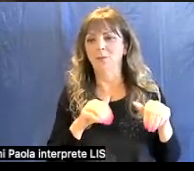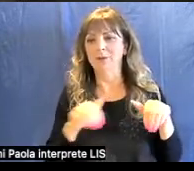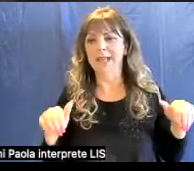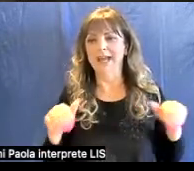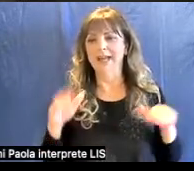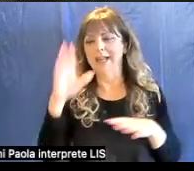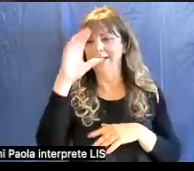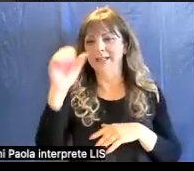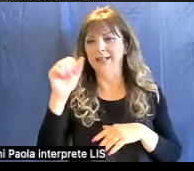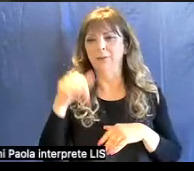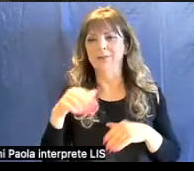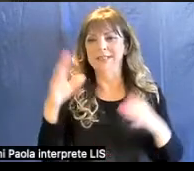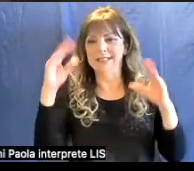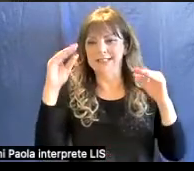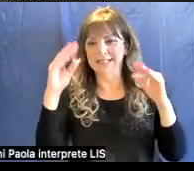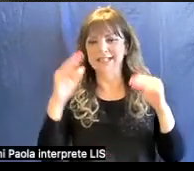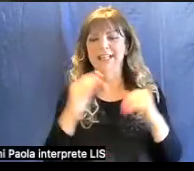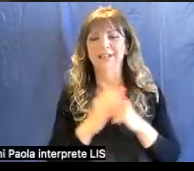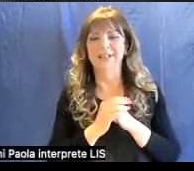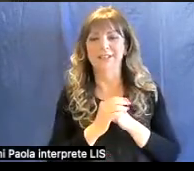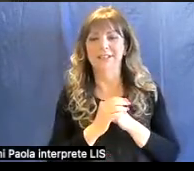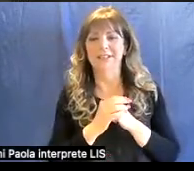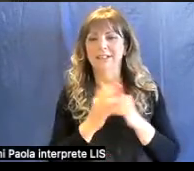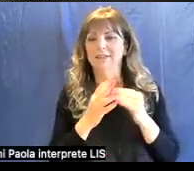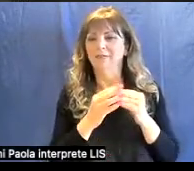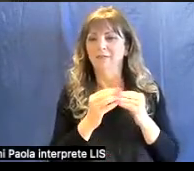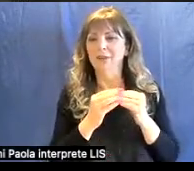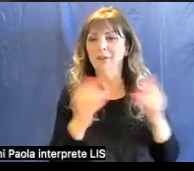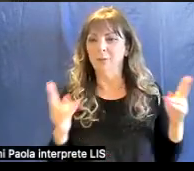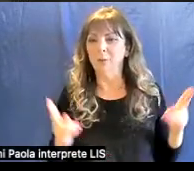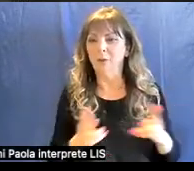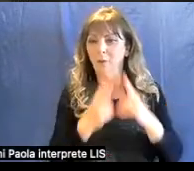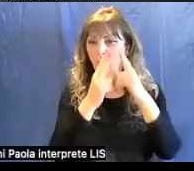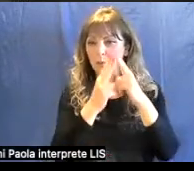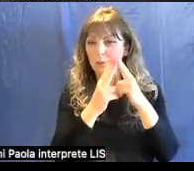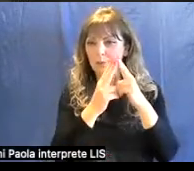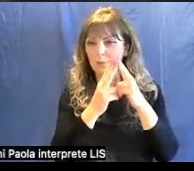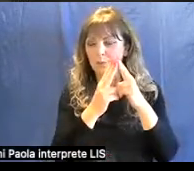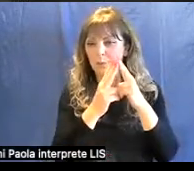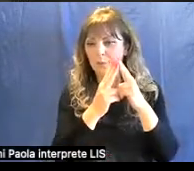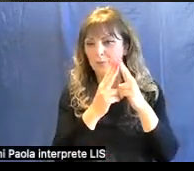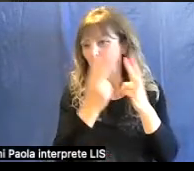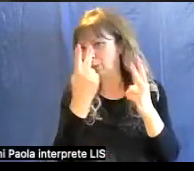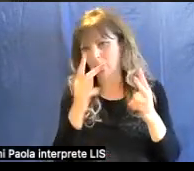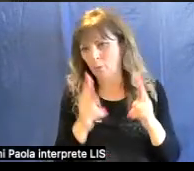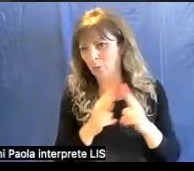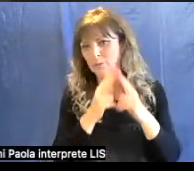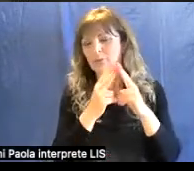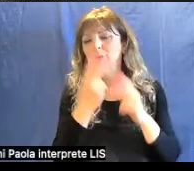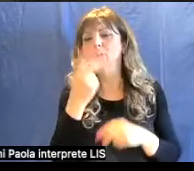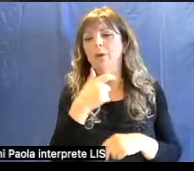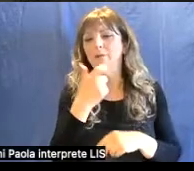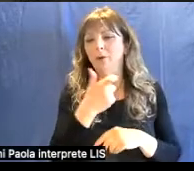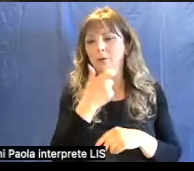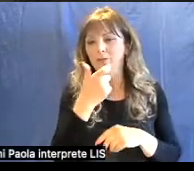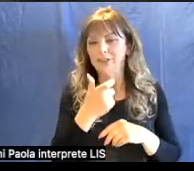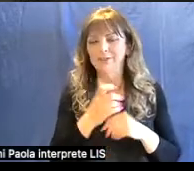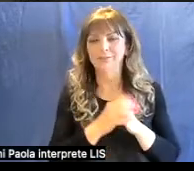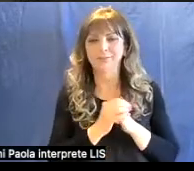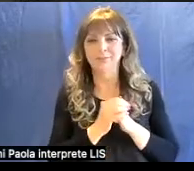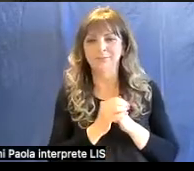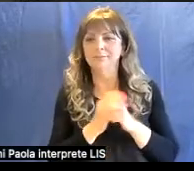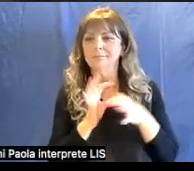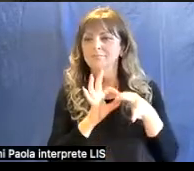Questa sera faremo un incontro, uno dei nostri incontri a due voci, in